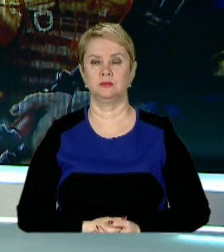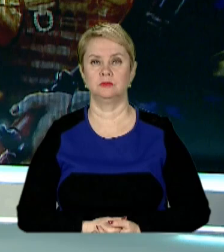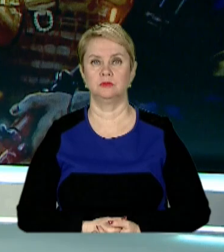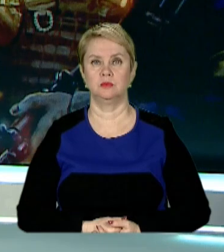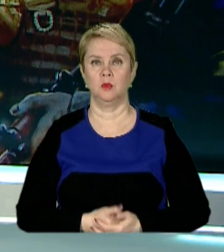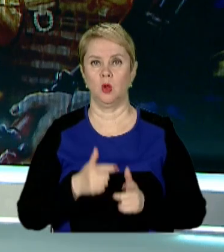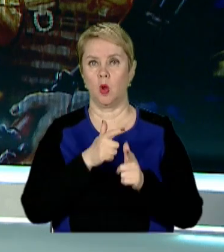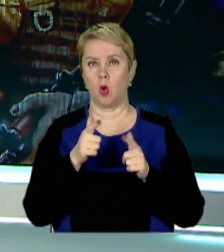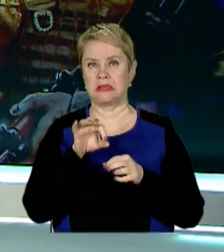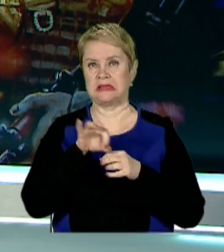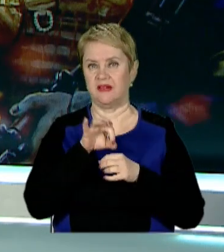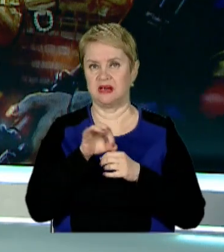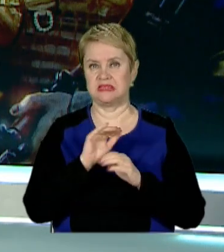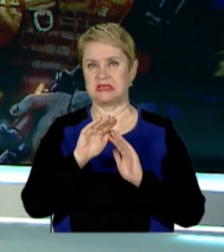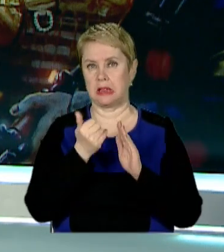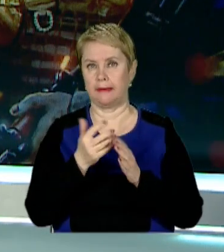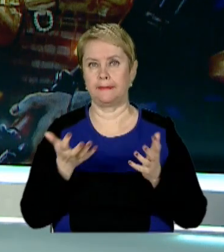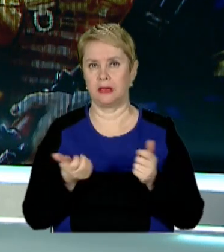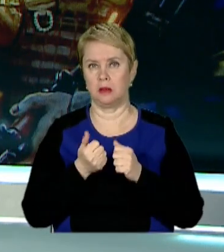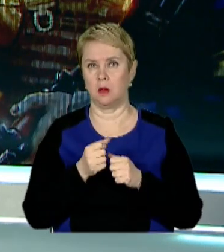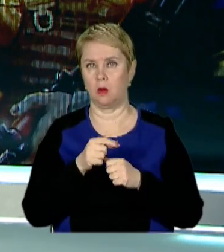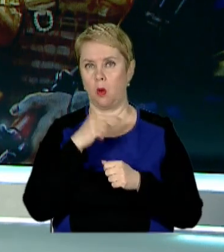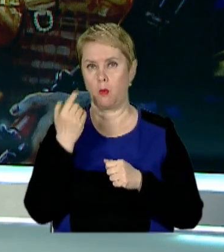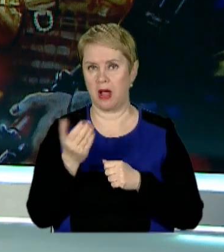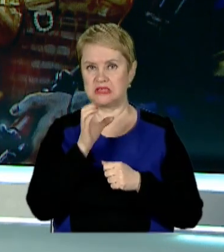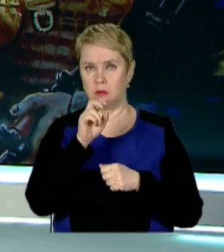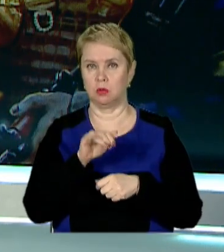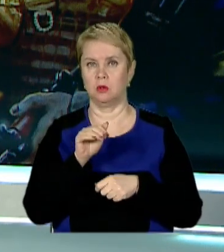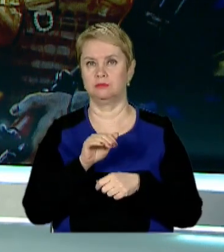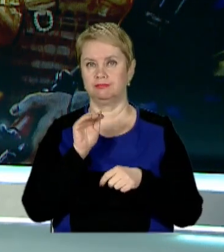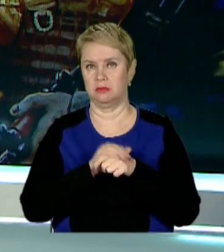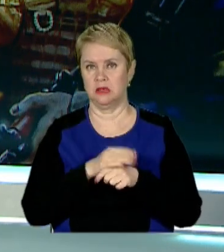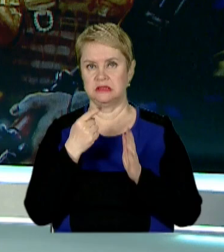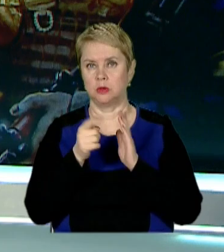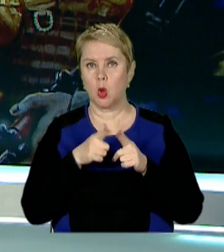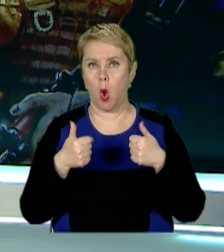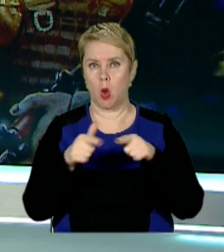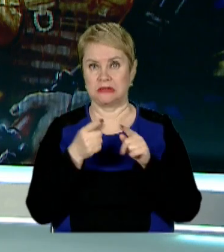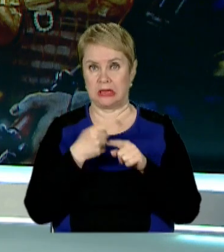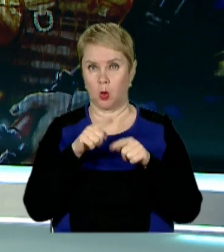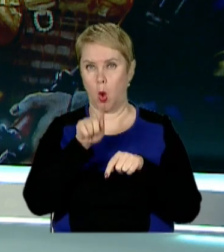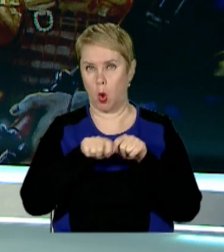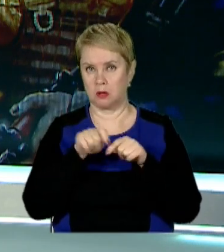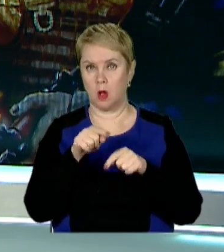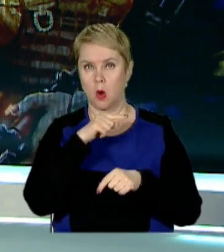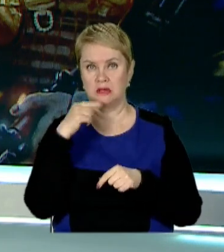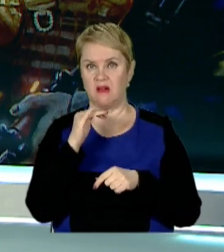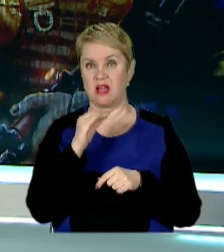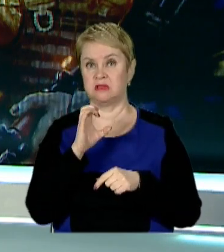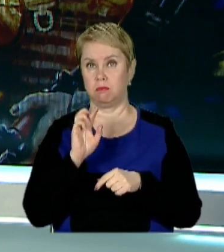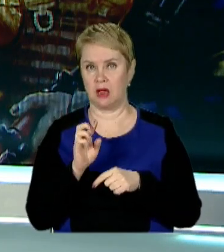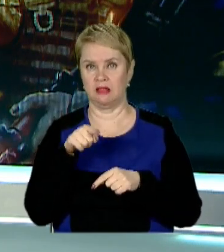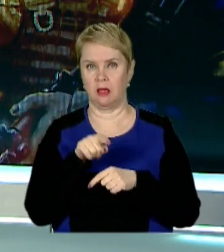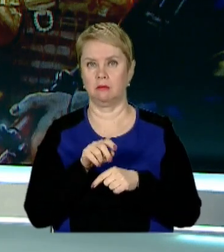Готували диверсії та закликали підтримувати окупантів. СБУ знешкодили зрадницьку організацію, яку контролювала російська ФСБ.